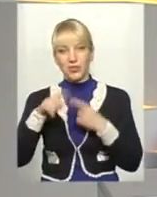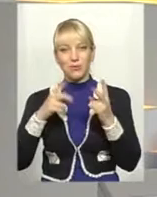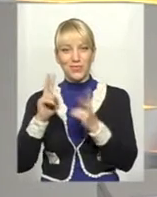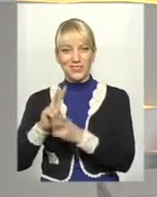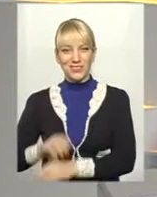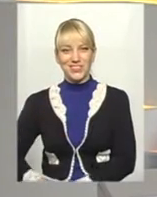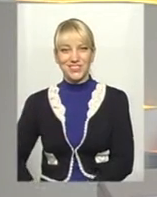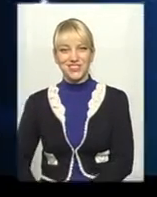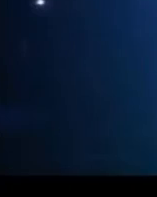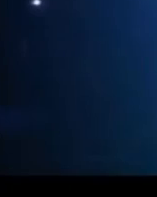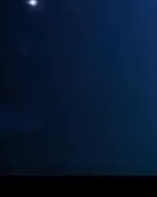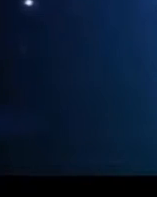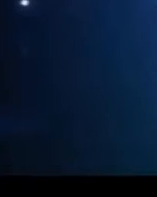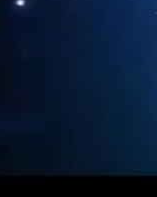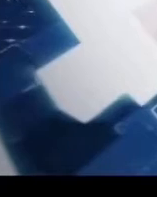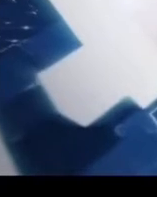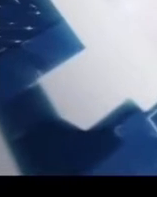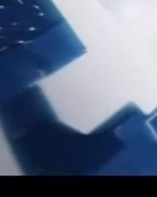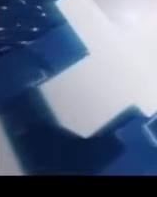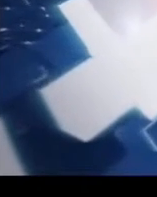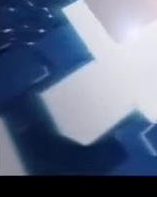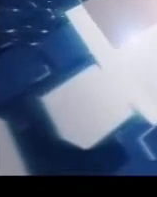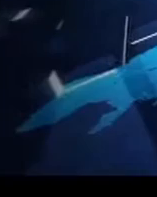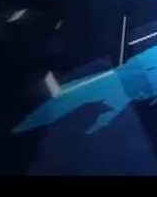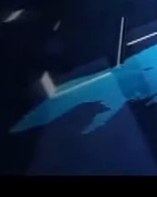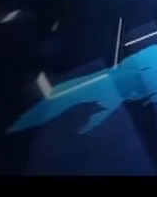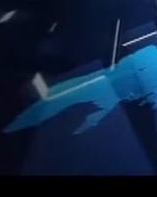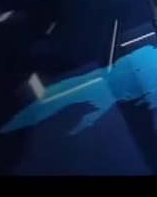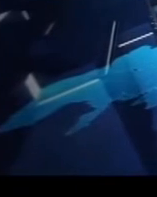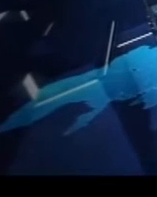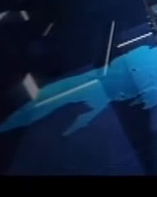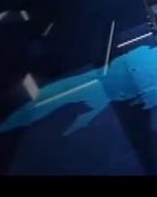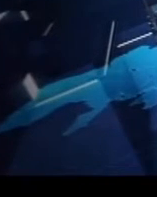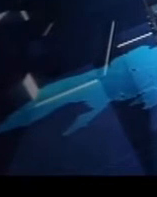перегляд!